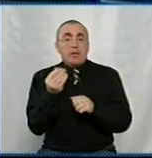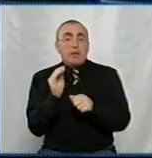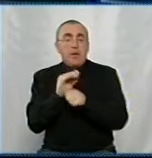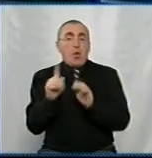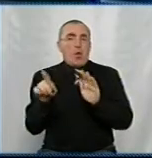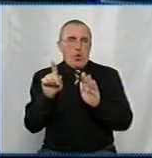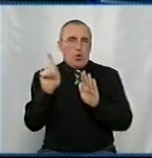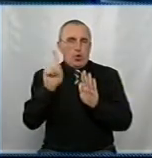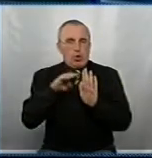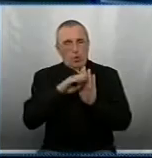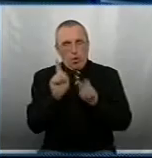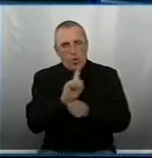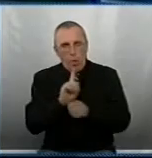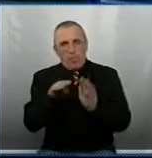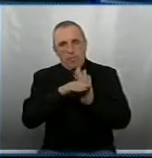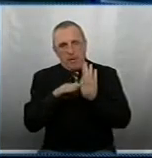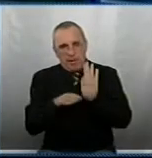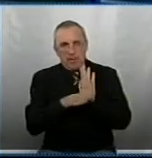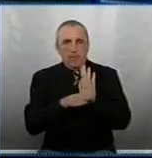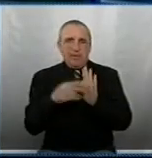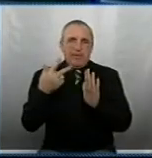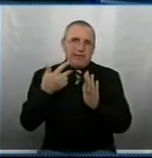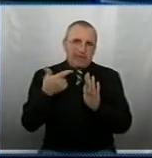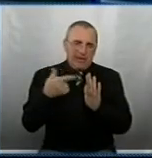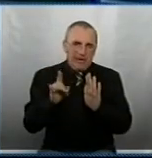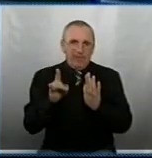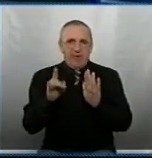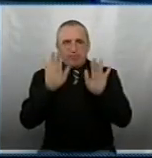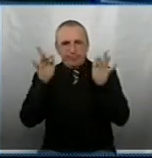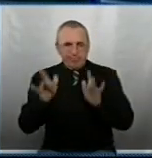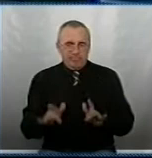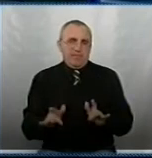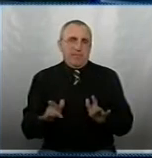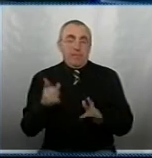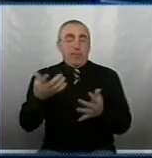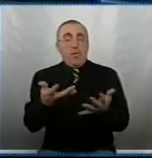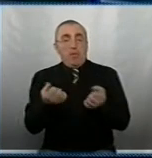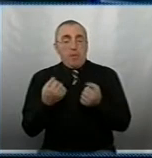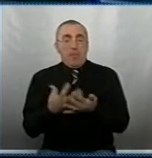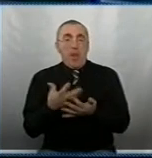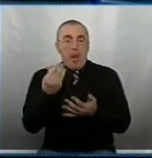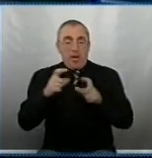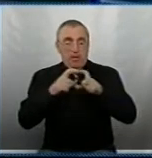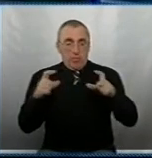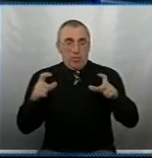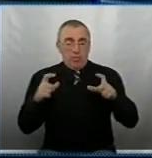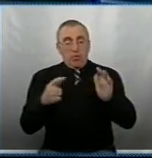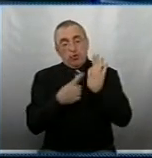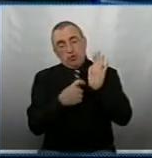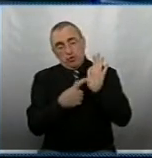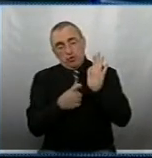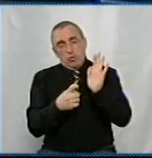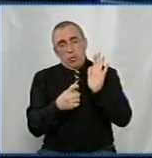по нормі нараховується 7,7 куба, умножте на тариф 30 гривень 68 копійок. Ви отримуєте платіж десь 600